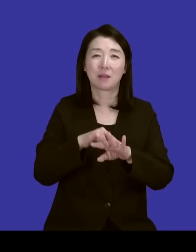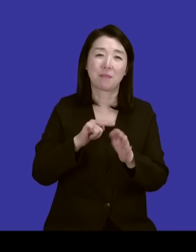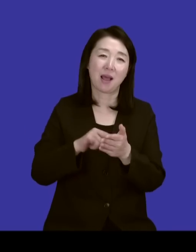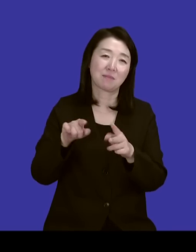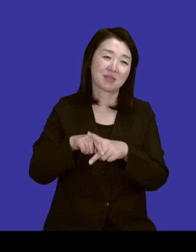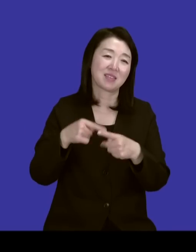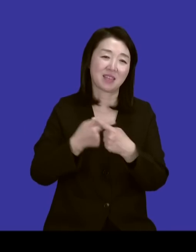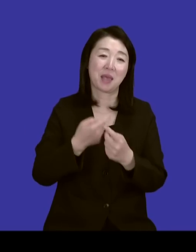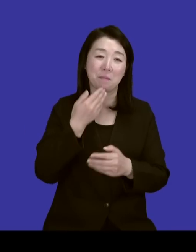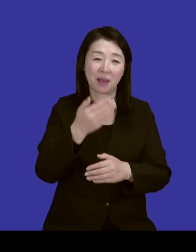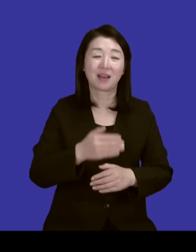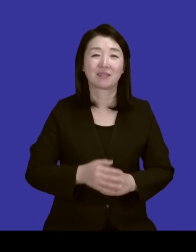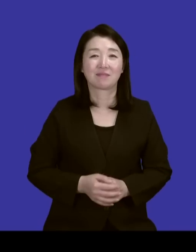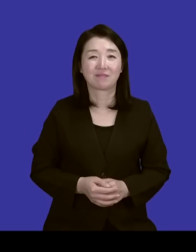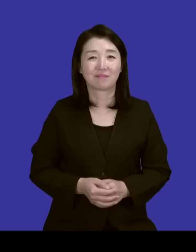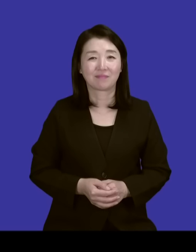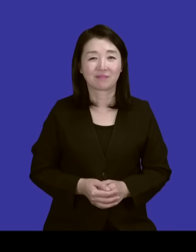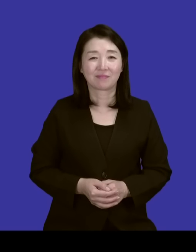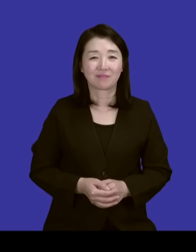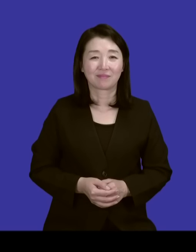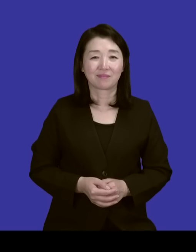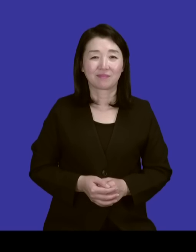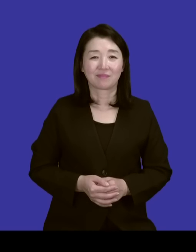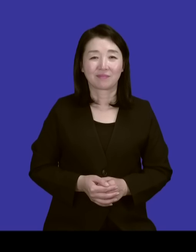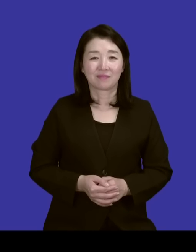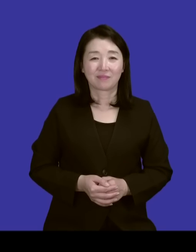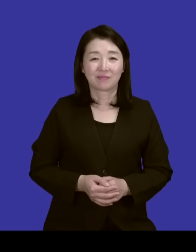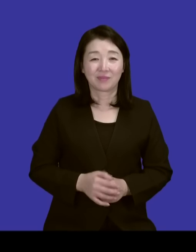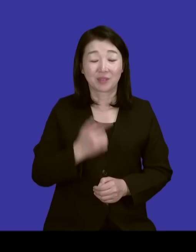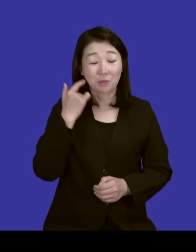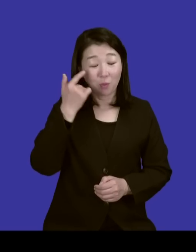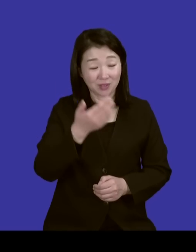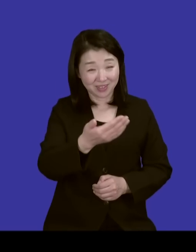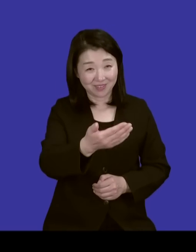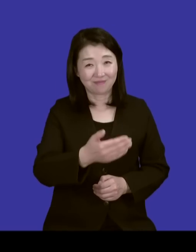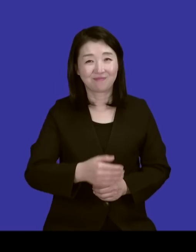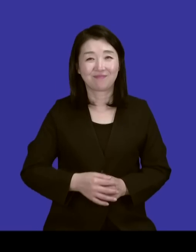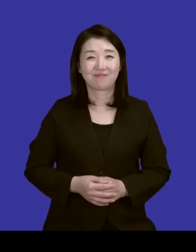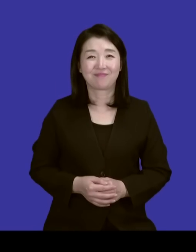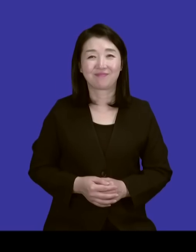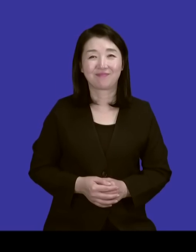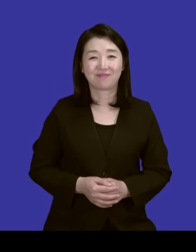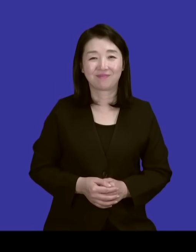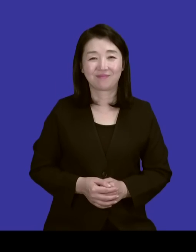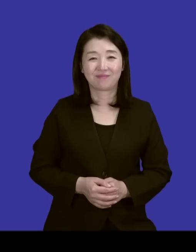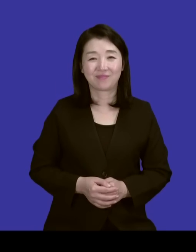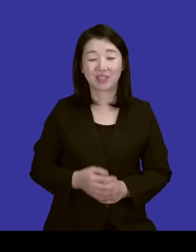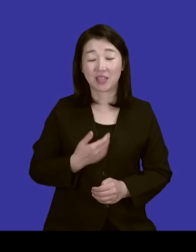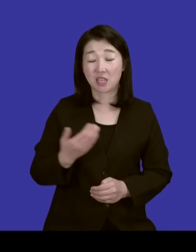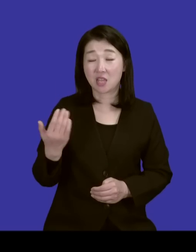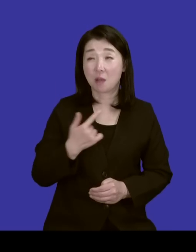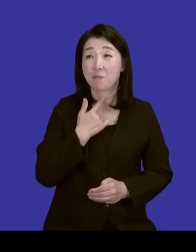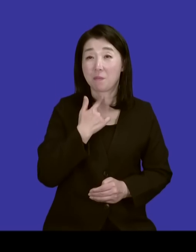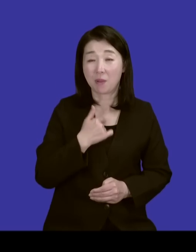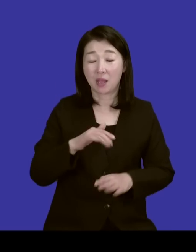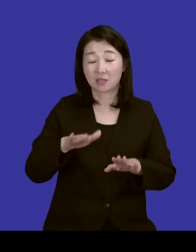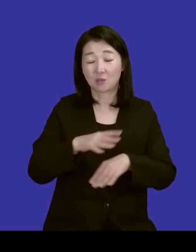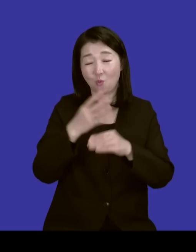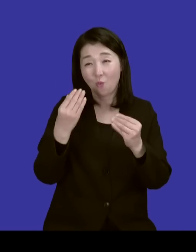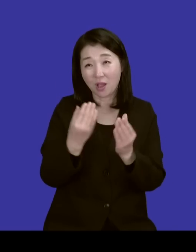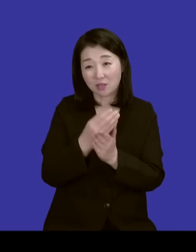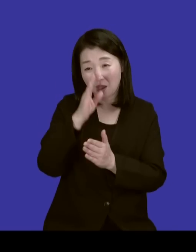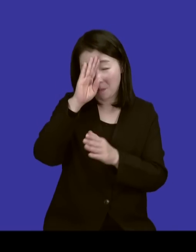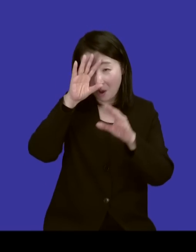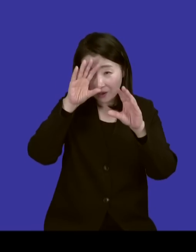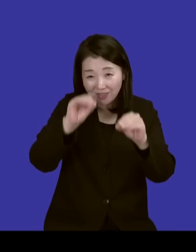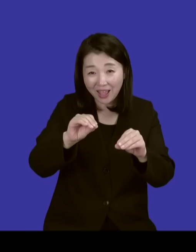그런 걸 다시 한번 깊이 깨달으면서 목사님이 정말로 이제 나는 아팠는데 지금 완전하게 나았다가